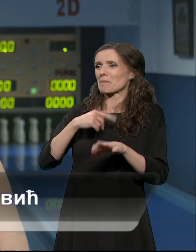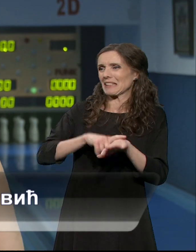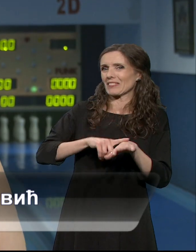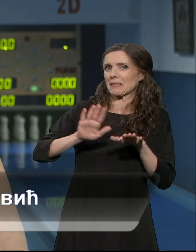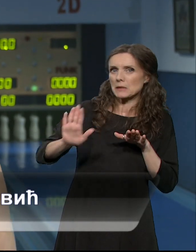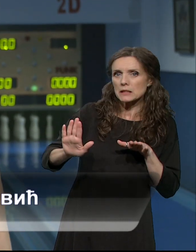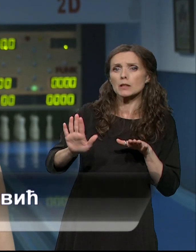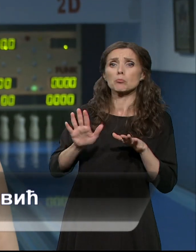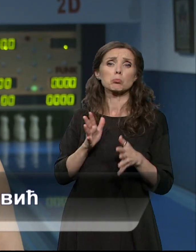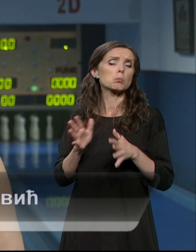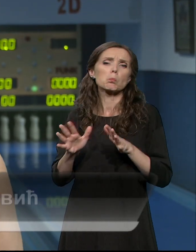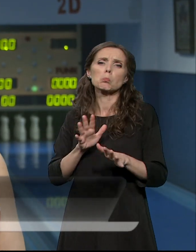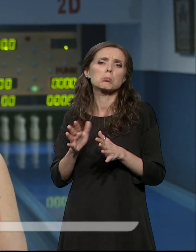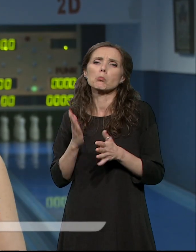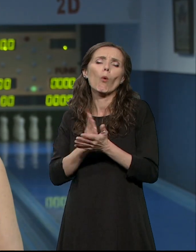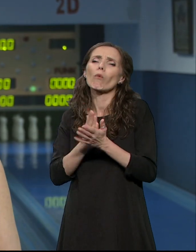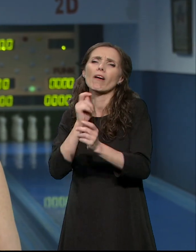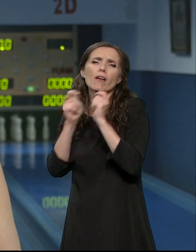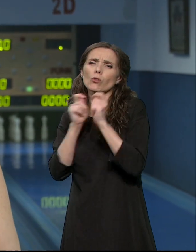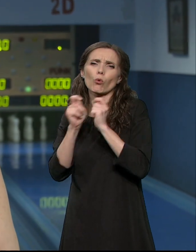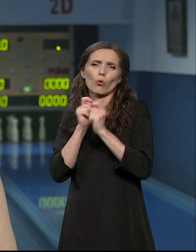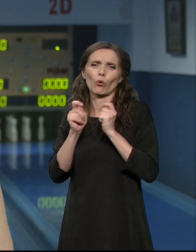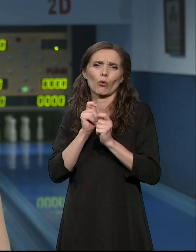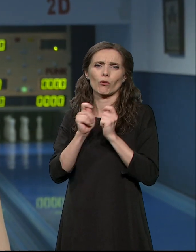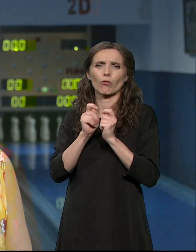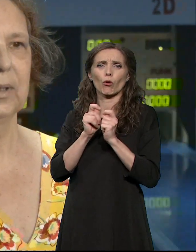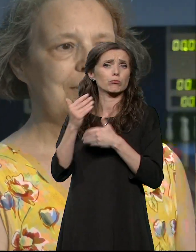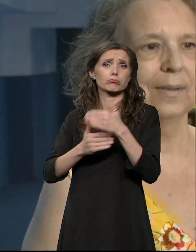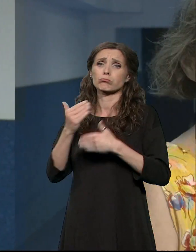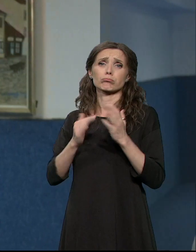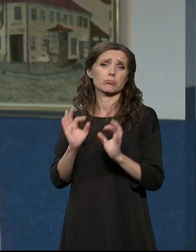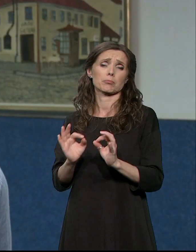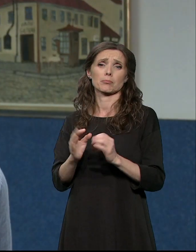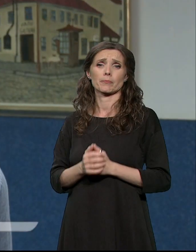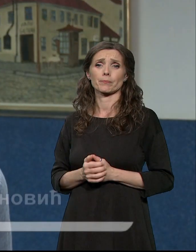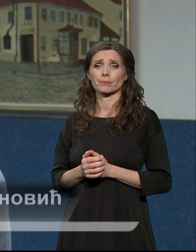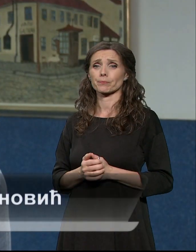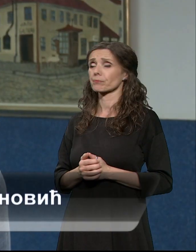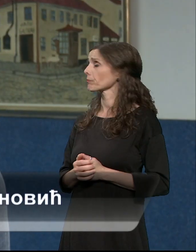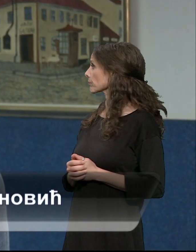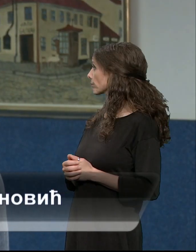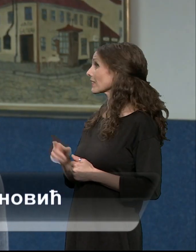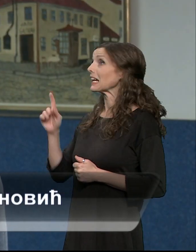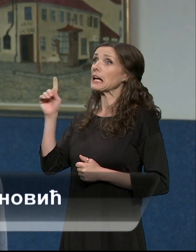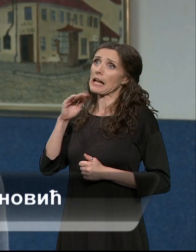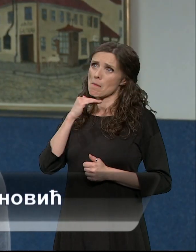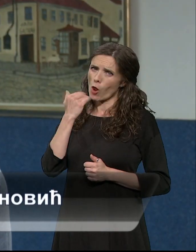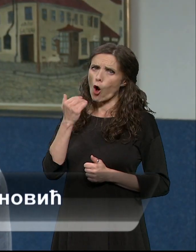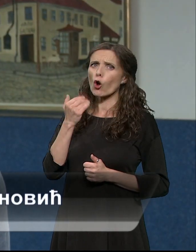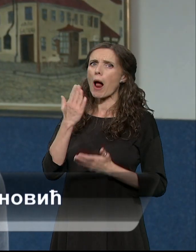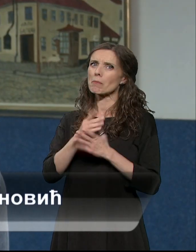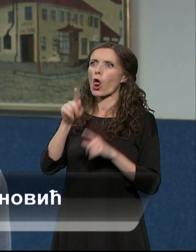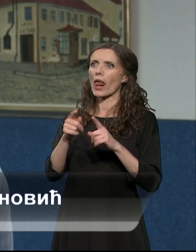mislim, tako da, eto, dogovaramo se i funkcionišemo. Imali smo, ne mnogo, ali par slučajeva gdje su ljudi rekli